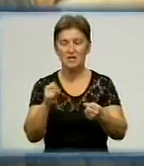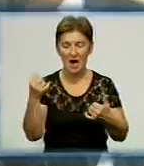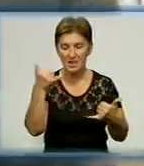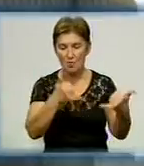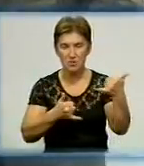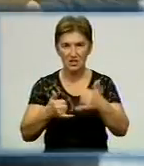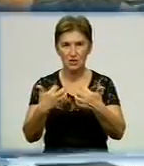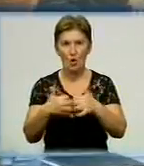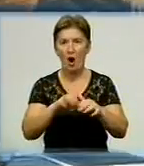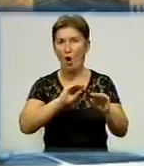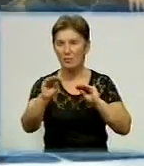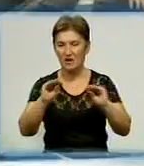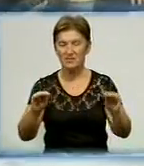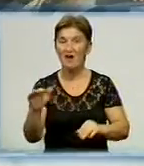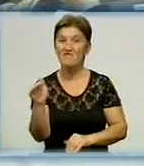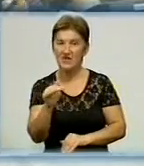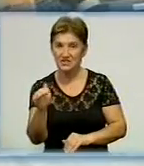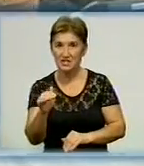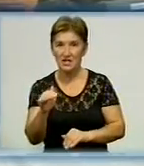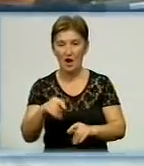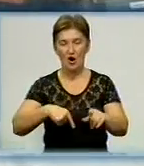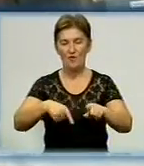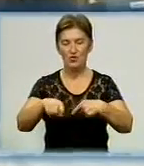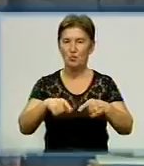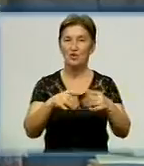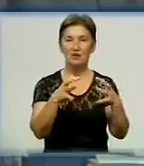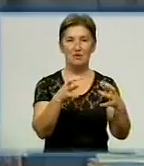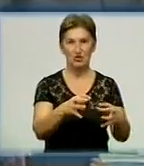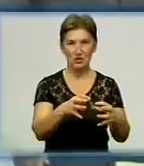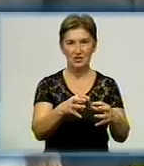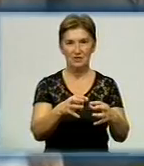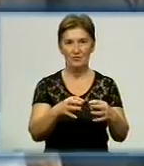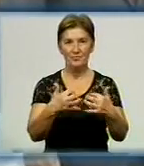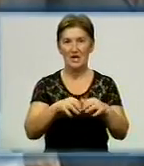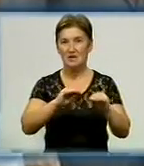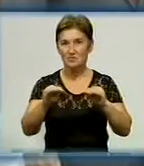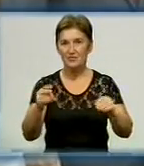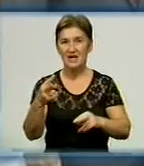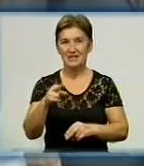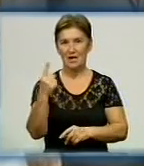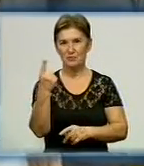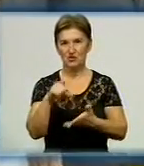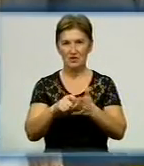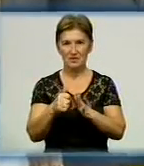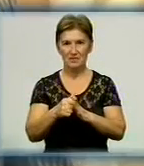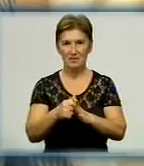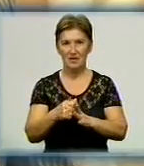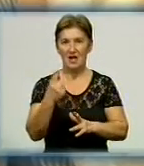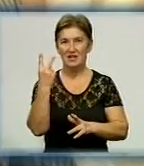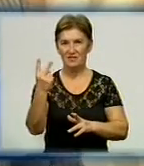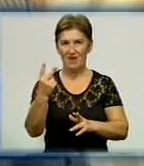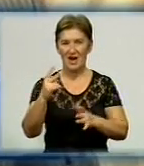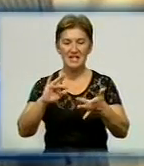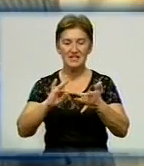обладнання кабінету фізики та футбольні м'ячі. Від спонсорів – шкільне приладдя для першачків і два мобільні інтернет-модеми. Хочу вам